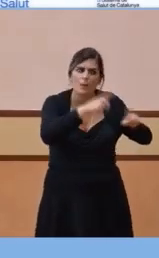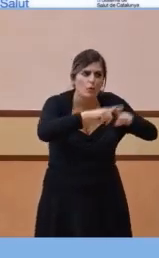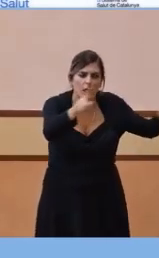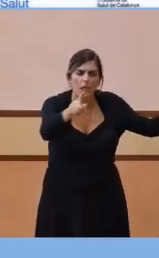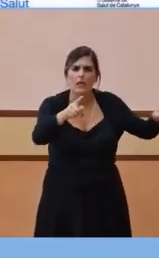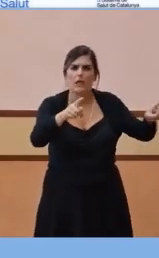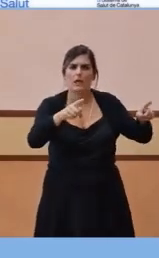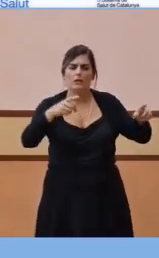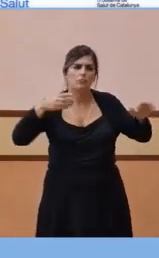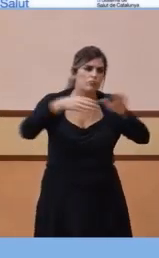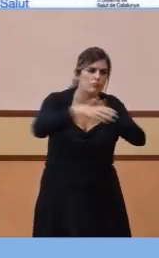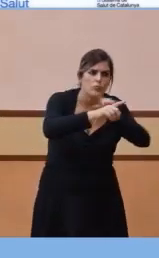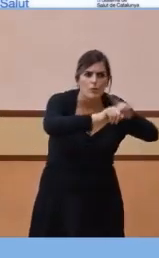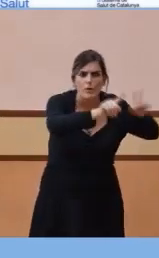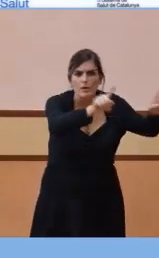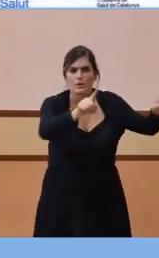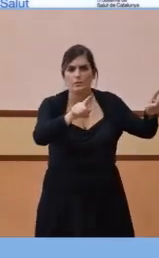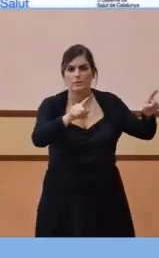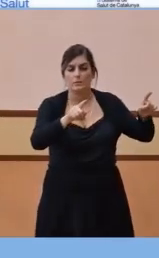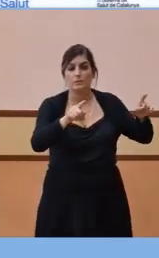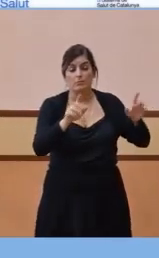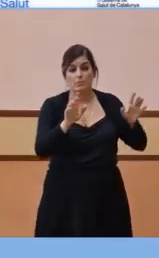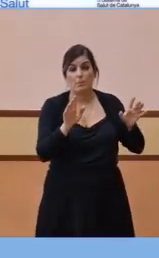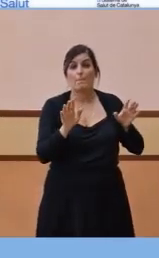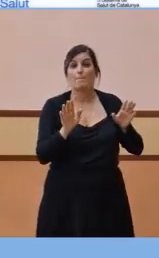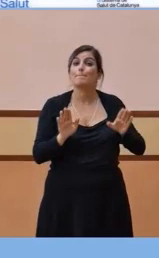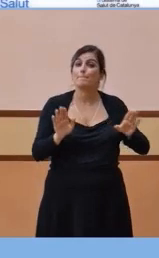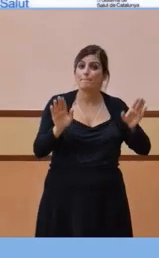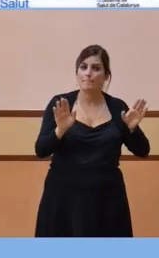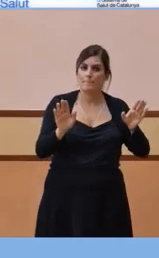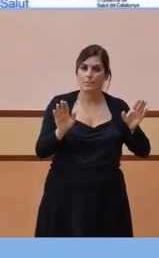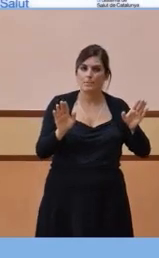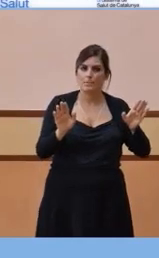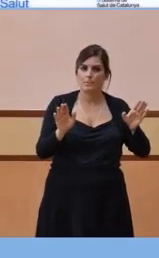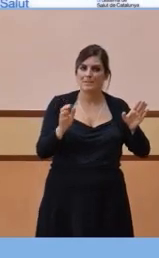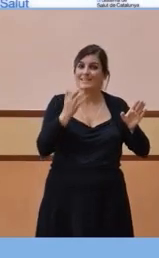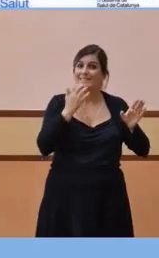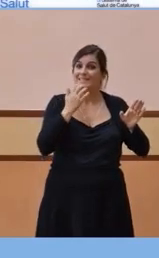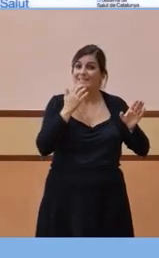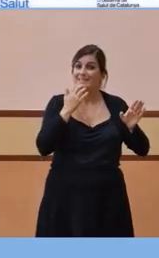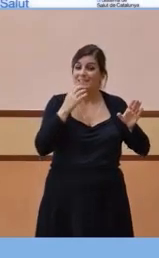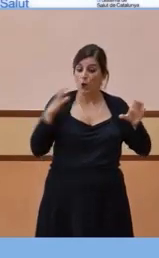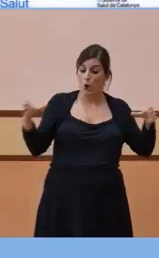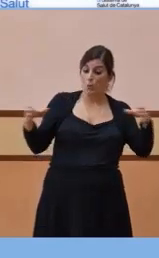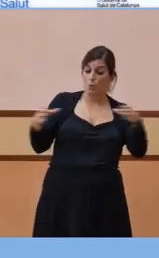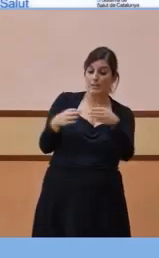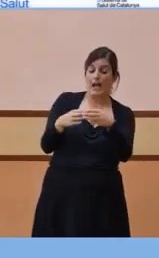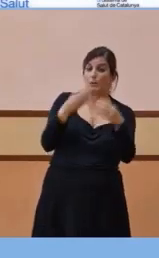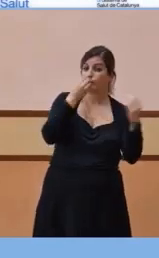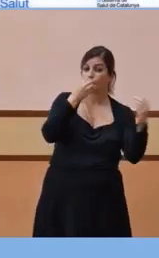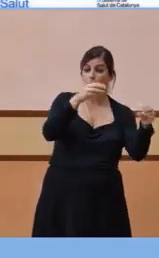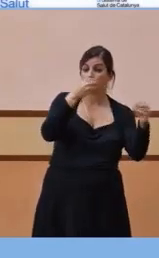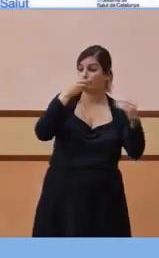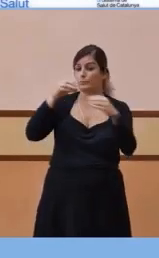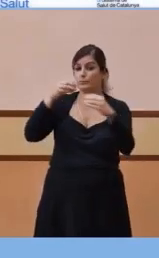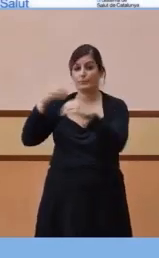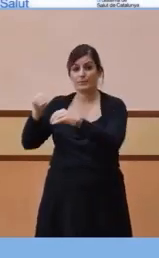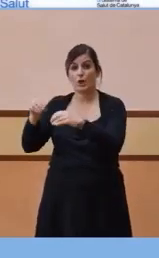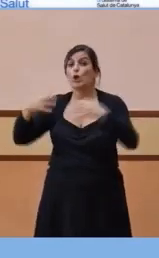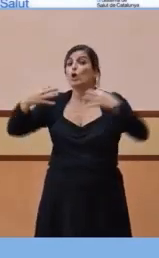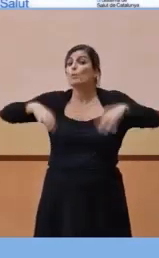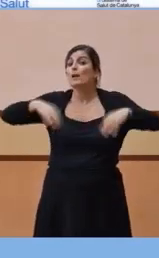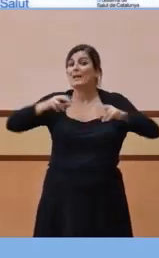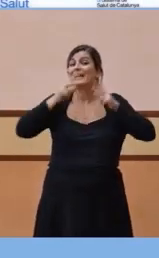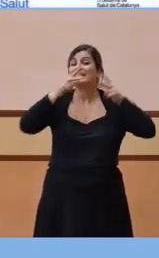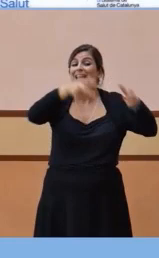deixat visites, etcètera, i perquè a la vegada és normal, quan hi ha transmissió comunitària, és que el virus entri des de